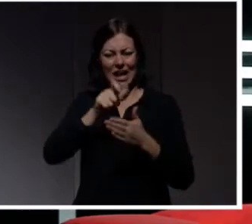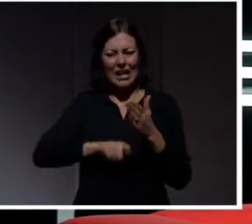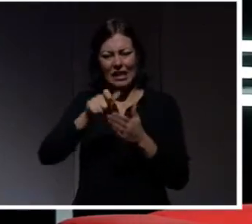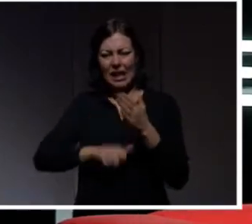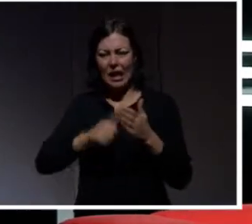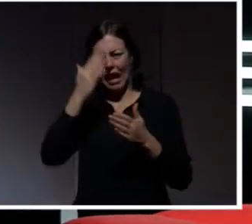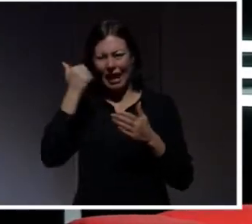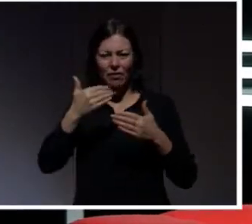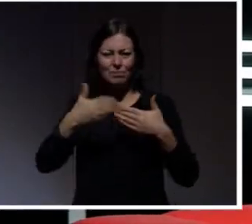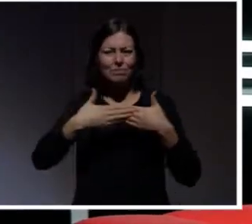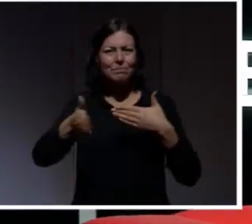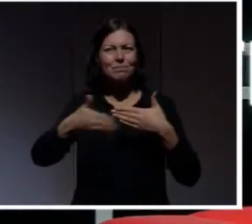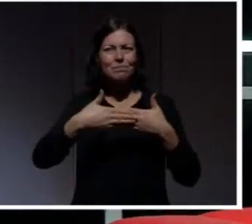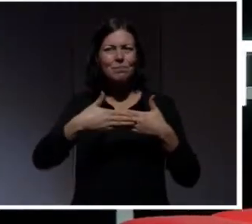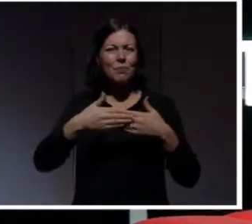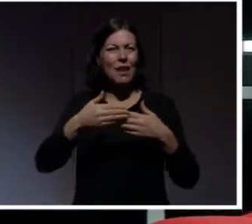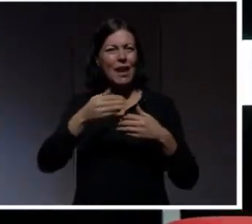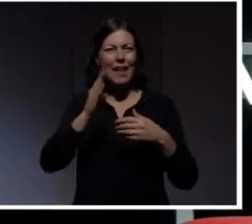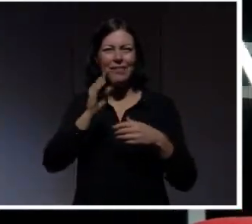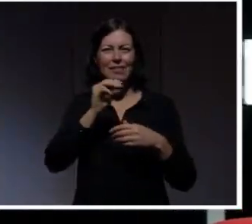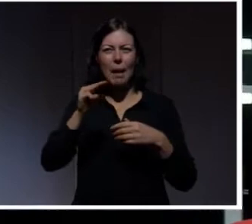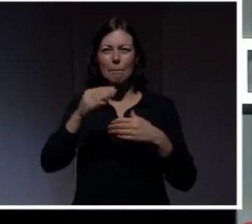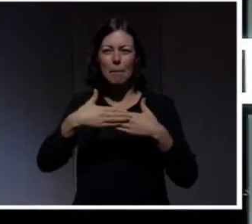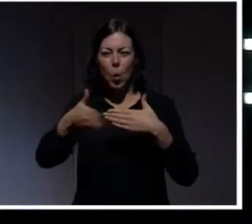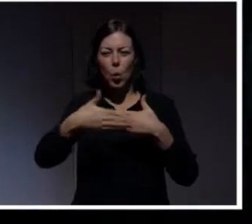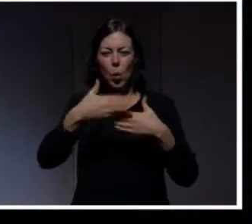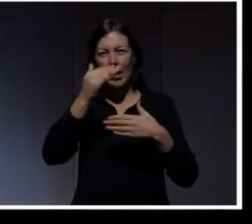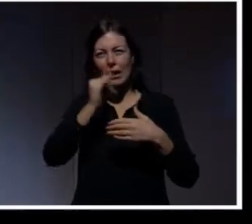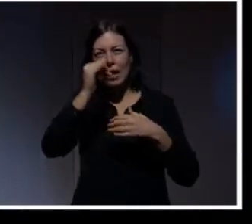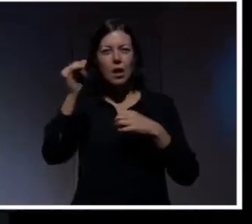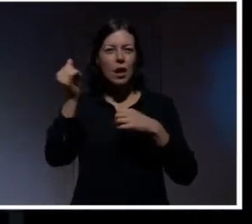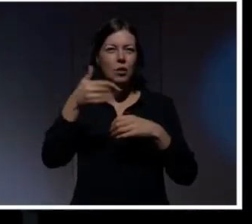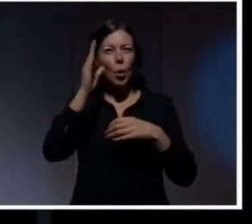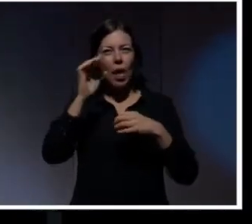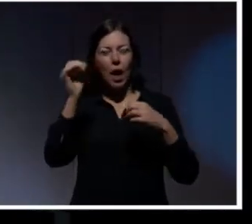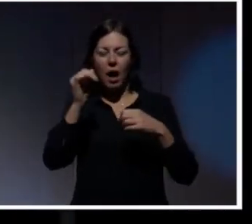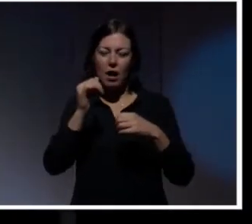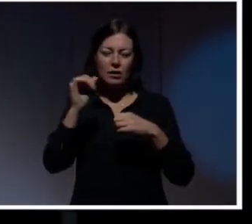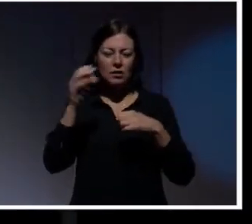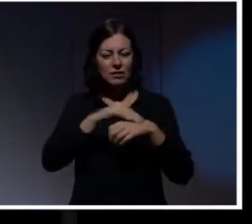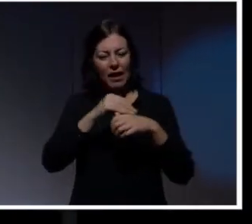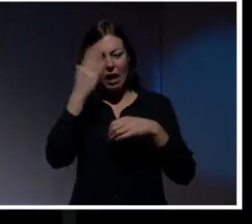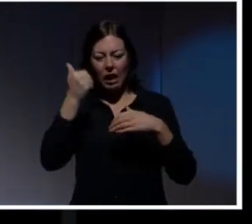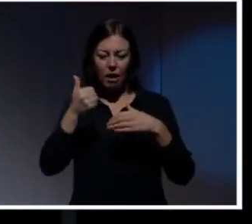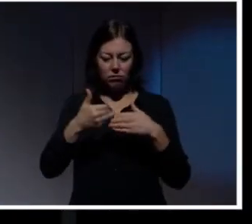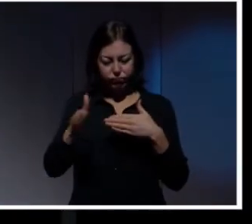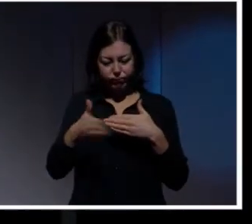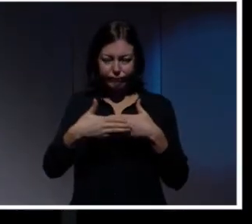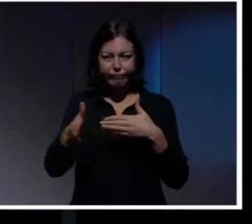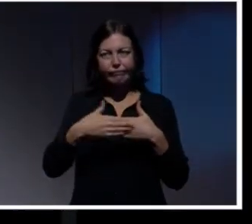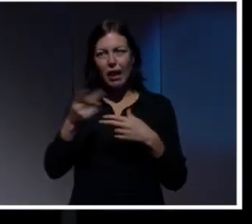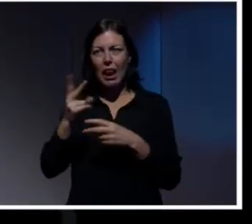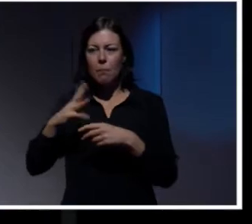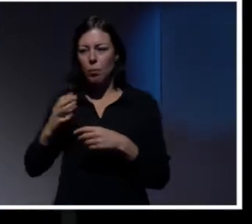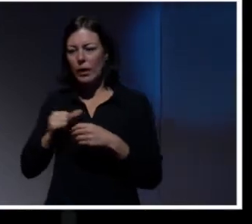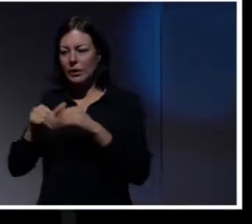dammluckor i ett kraftverk i norra Sverige. Man ringde i kyrkklockor. Man låste upp dörrarna på polishuset och vad det nu var för någonting. Det